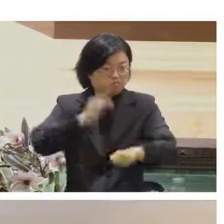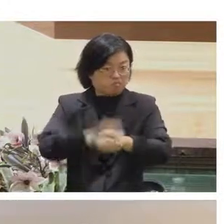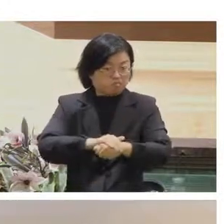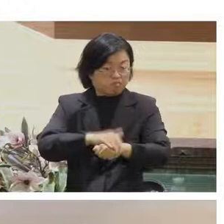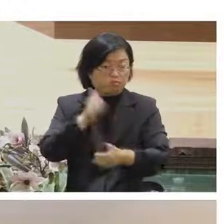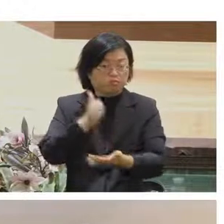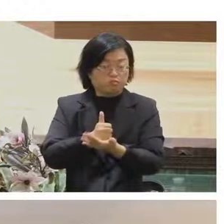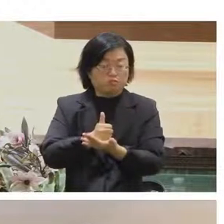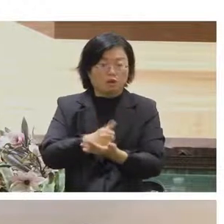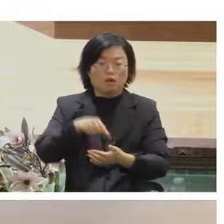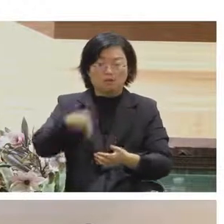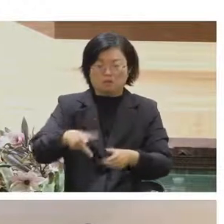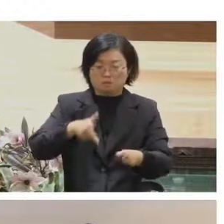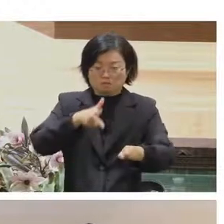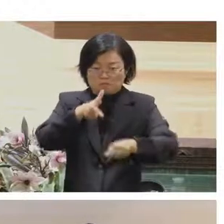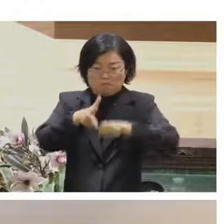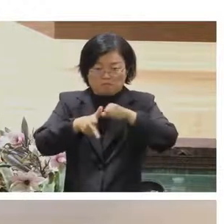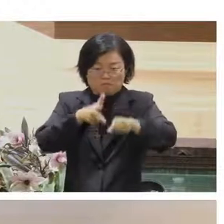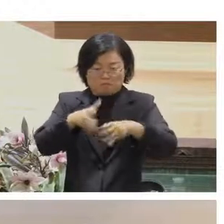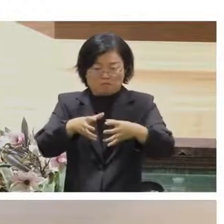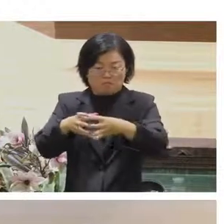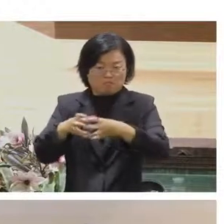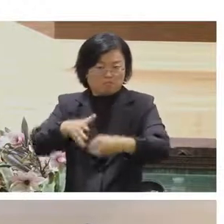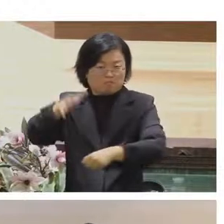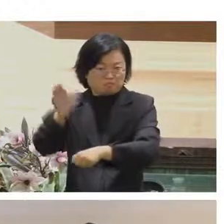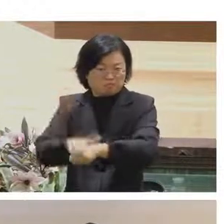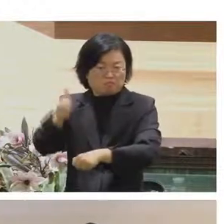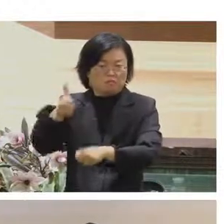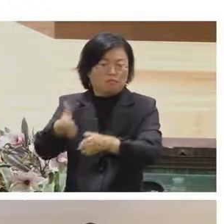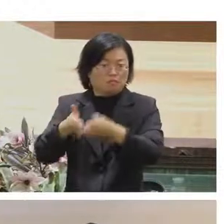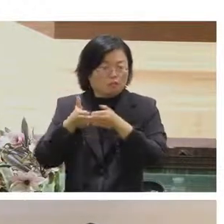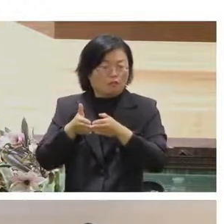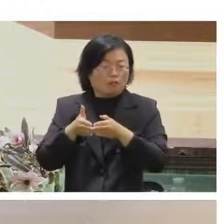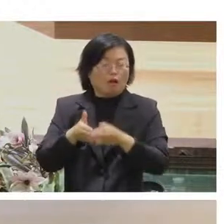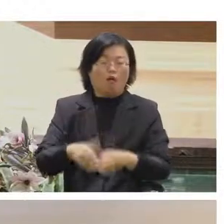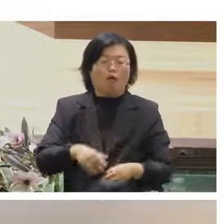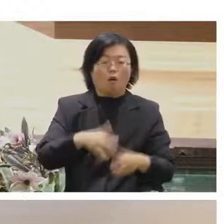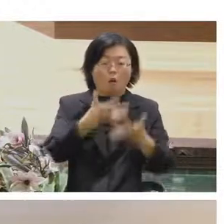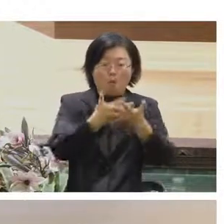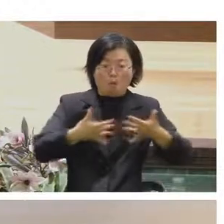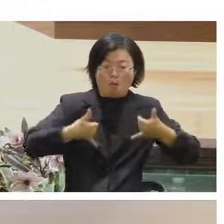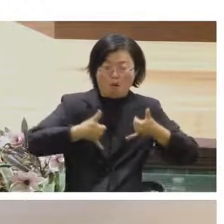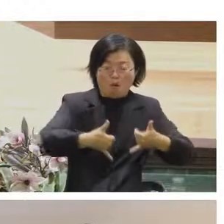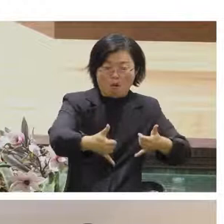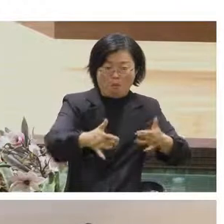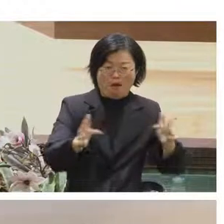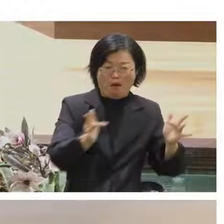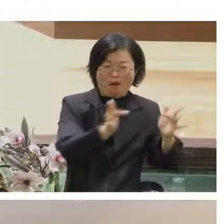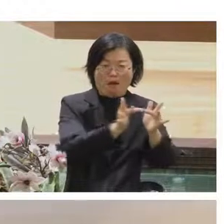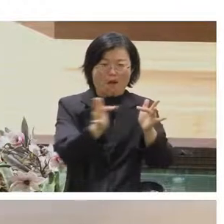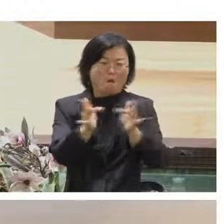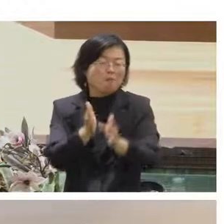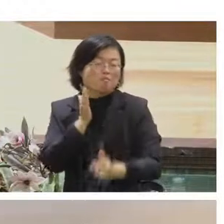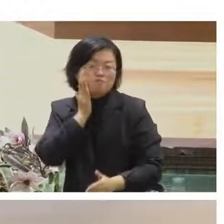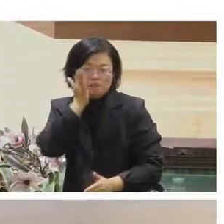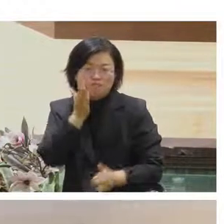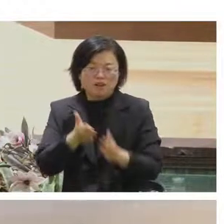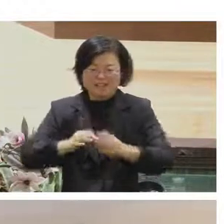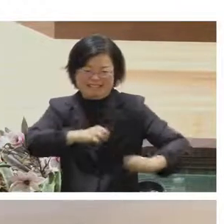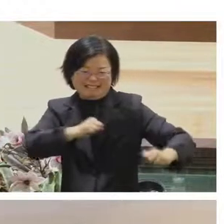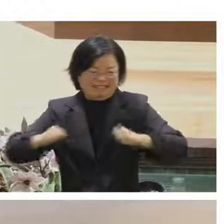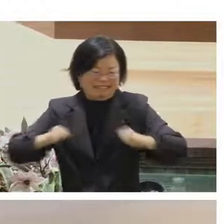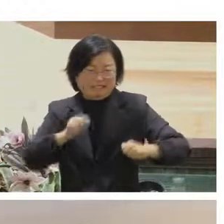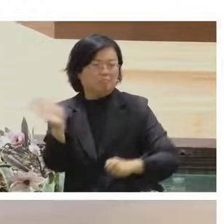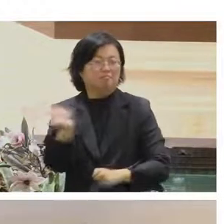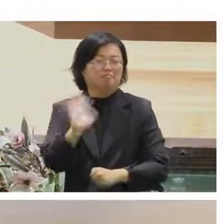我們的畫質才會是好的我們要去拉網路線讓我們的網路是順暢不會跟人家搶到頻寬然後變